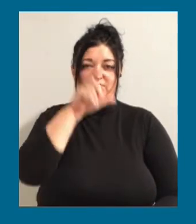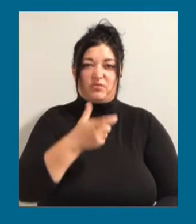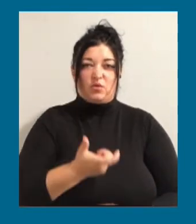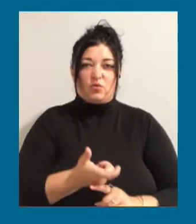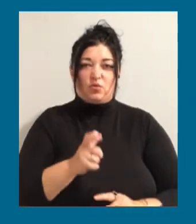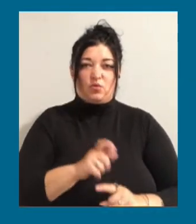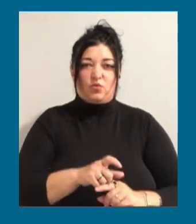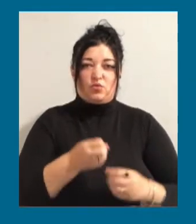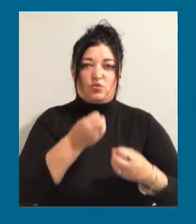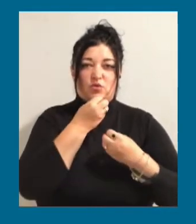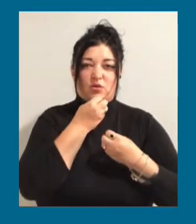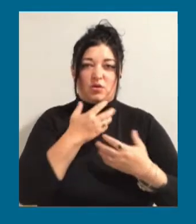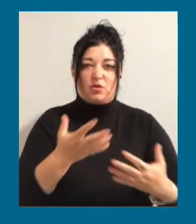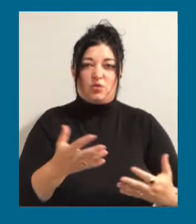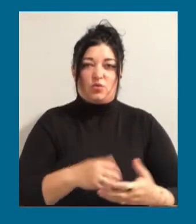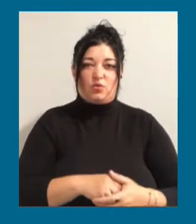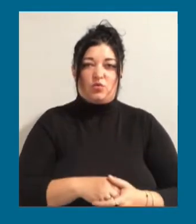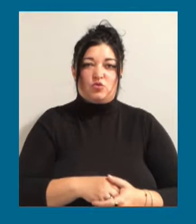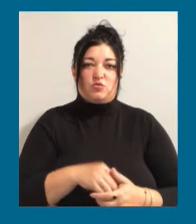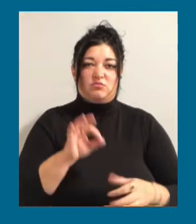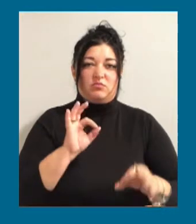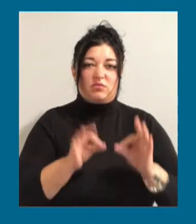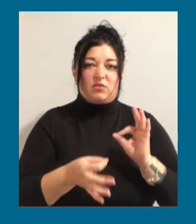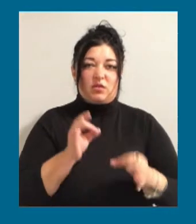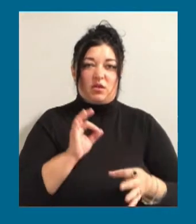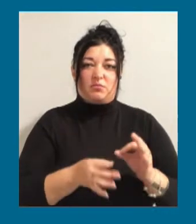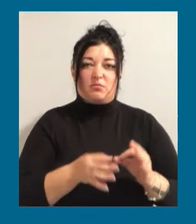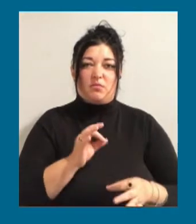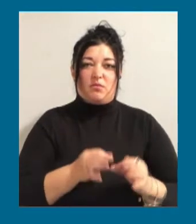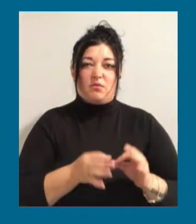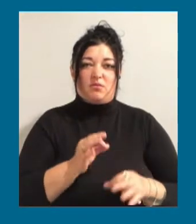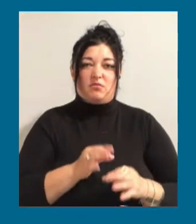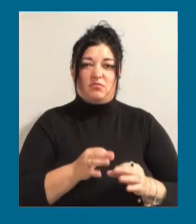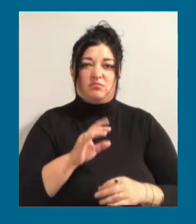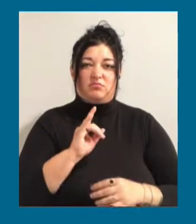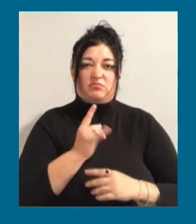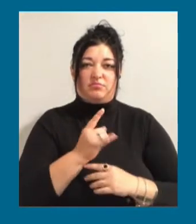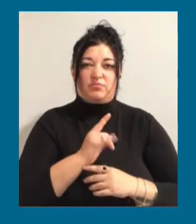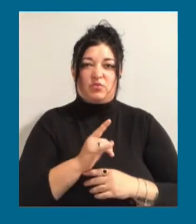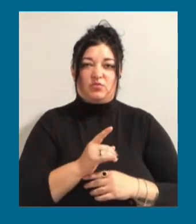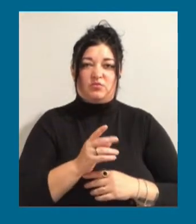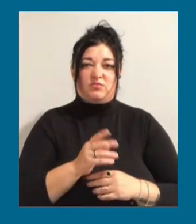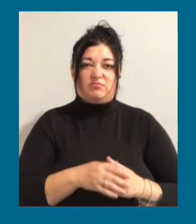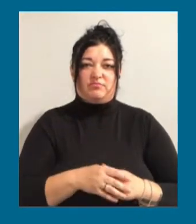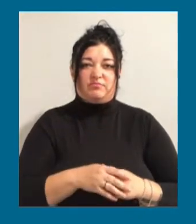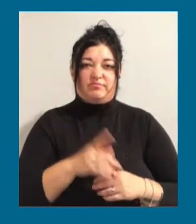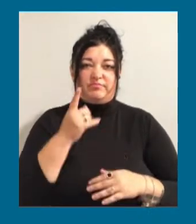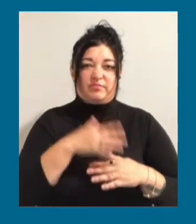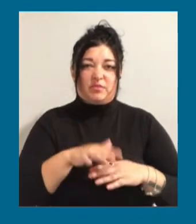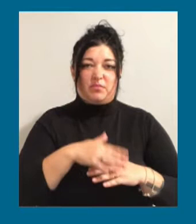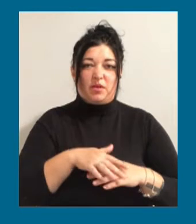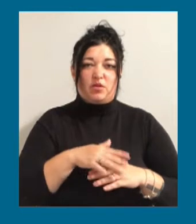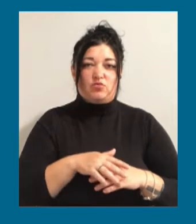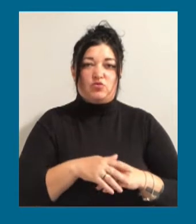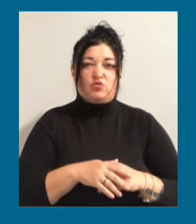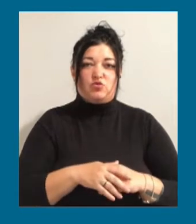інтелектуально розвит, нормальний, добрий дитинок, розуміється, наскільки можна бути розуміється в